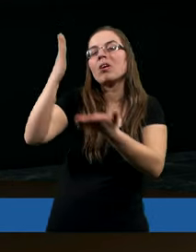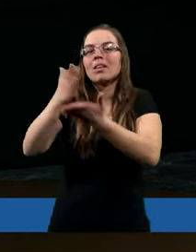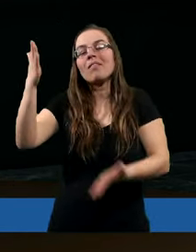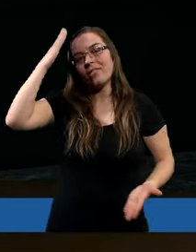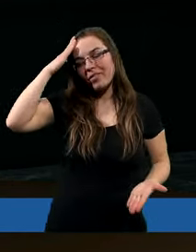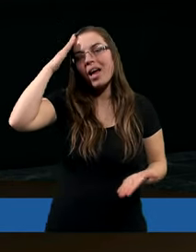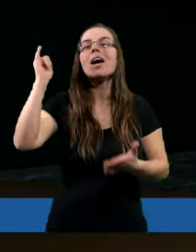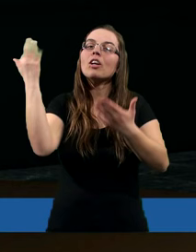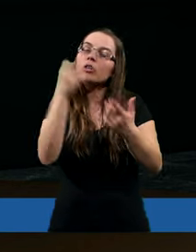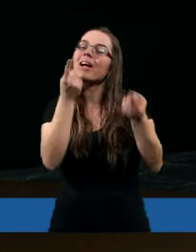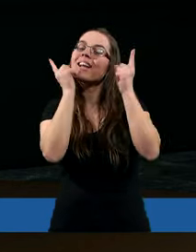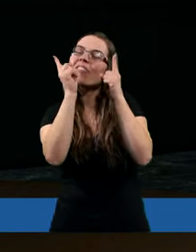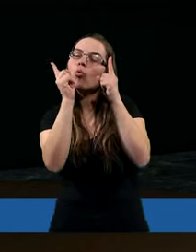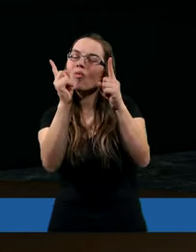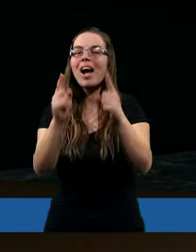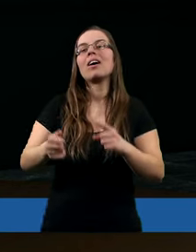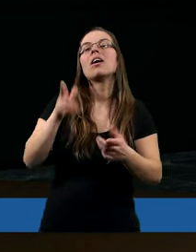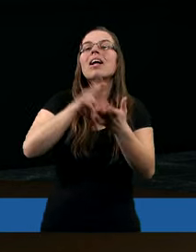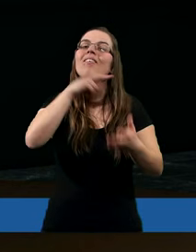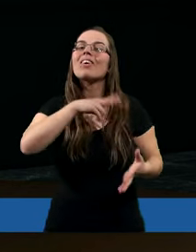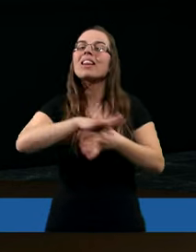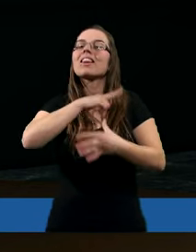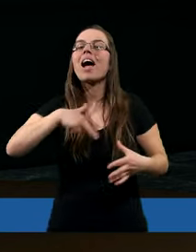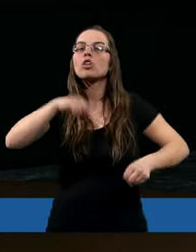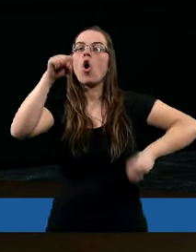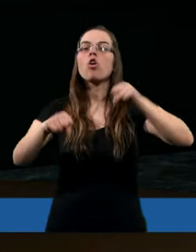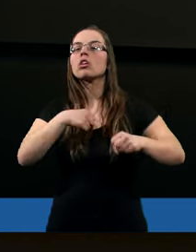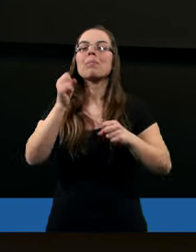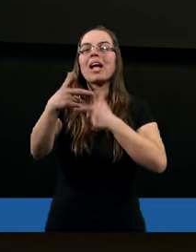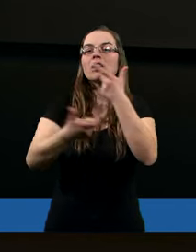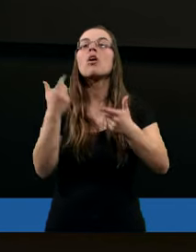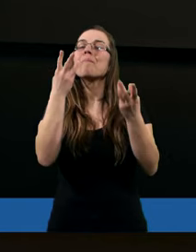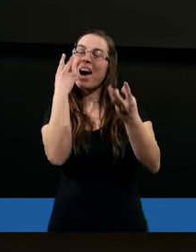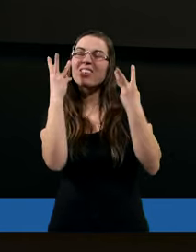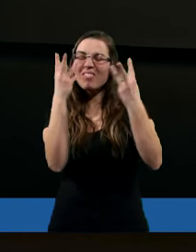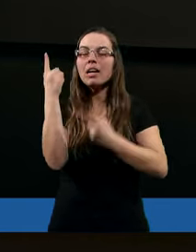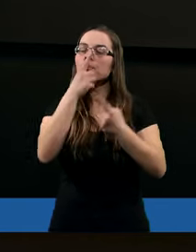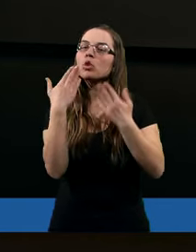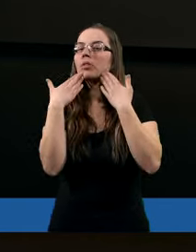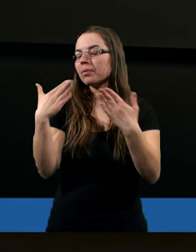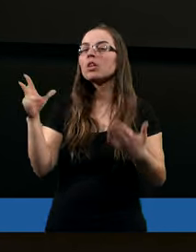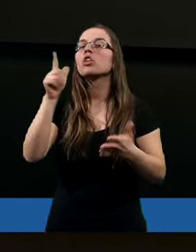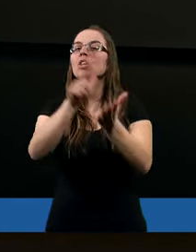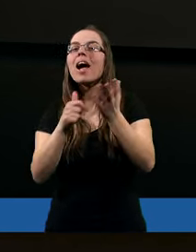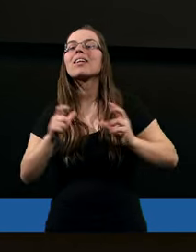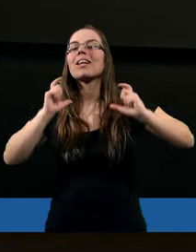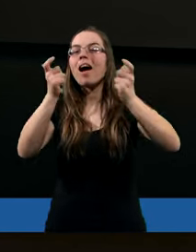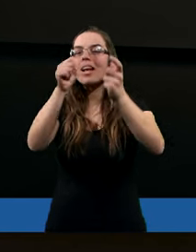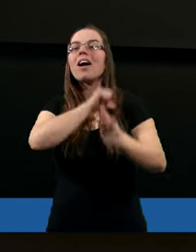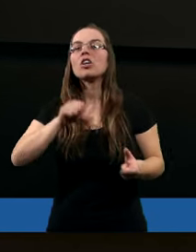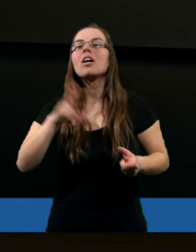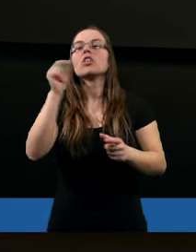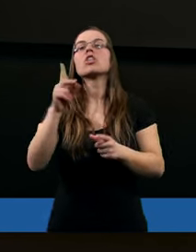tutaj chcę zwrócić uwagę na to, żebyśmy byli ostrożni w naszym osądzie. Tak, dziękuję Damianie za tą ważną myśl, bo często się zdarza, że